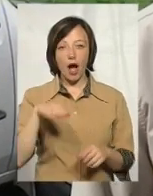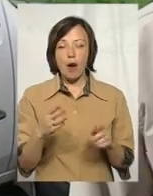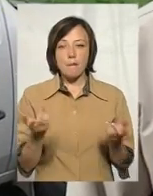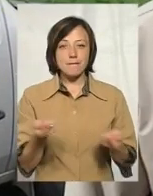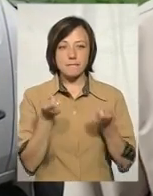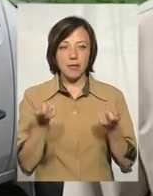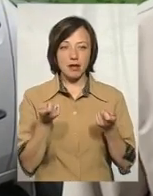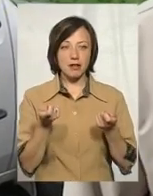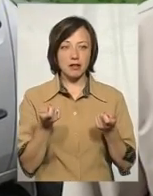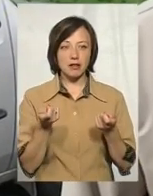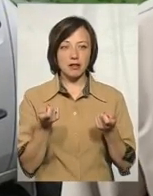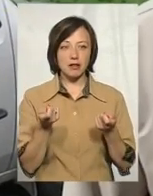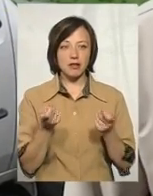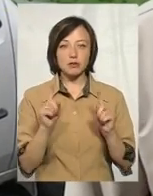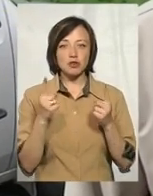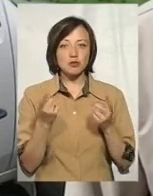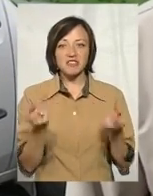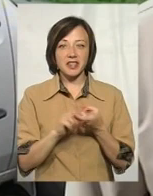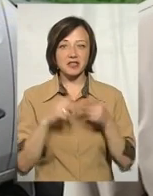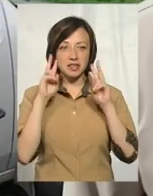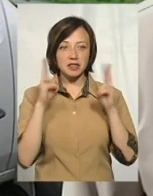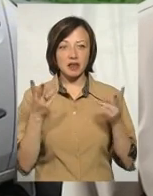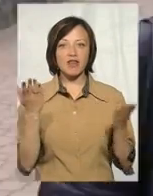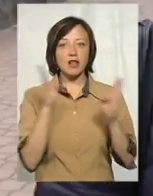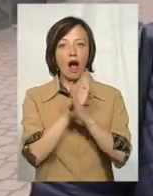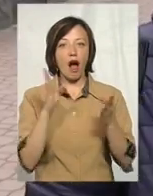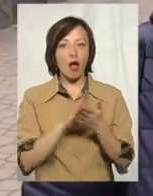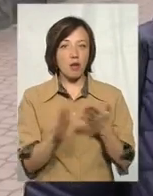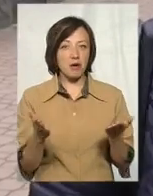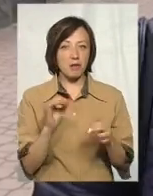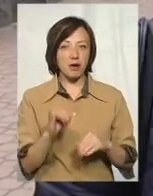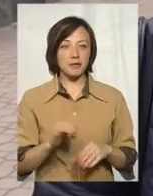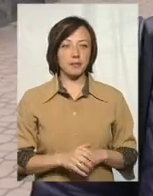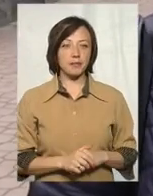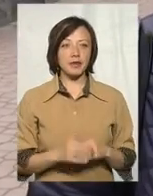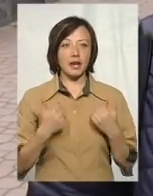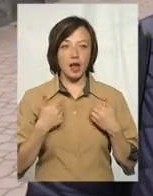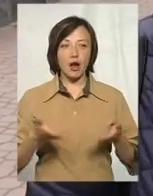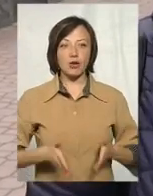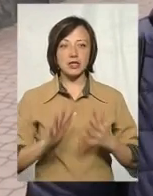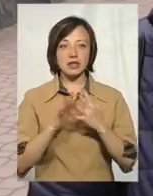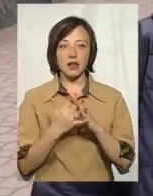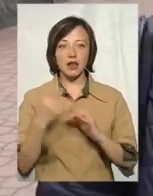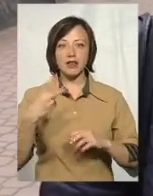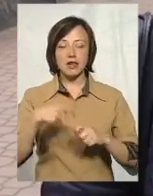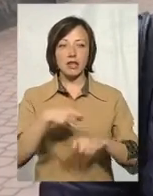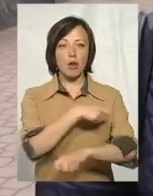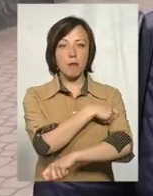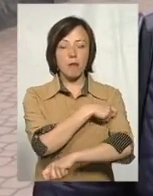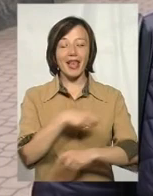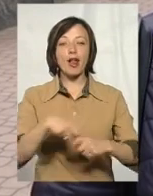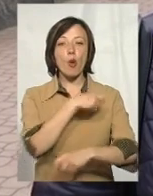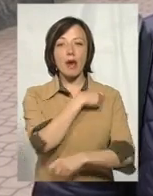беремо води. Не знаю, чому це з'язано. Наверное, екологія. Я, наприклад, родом села, далеко 20 кілометрів від Хмельницького.